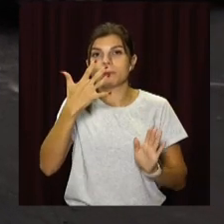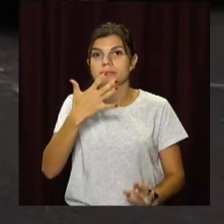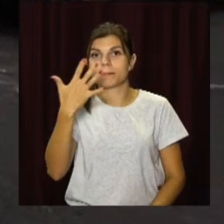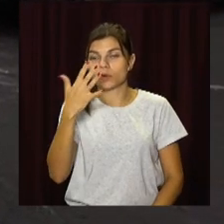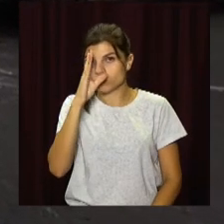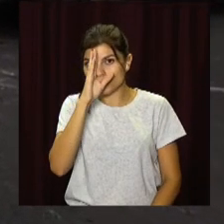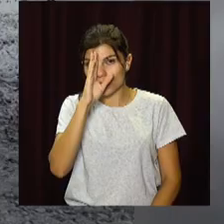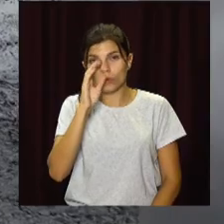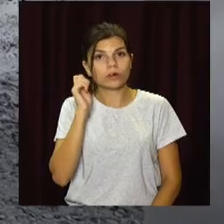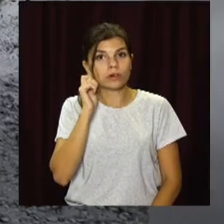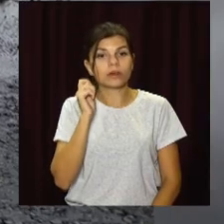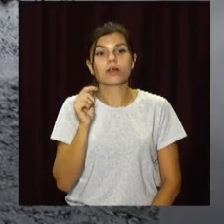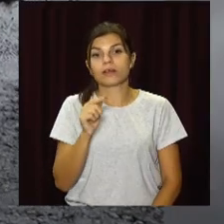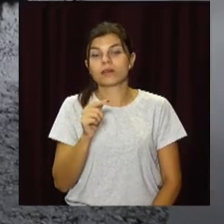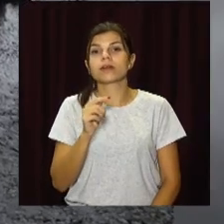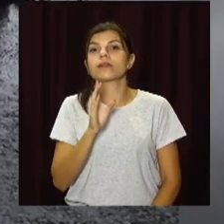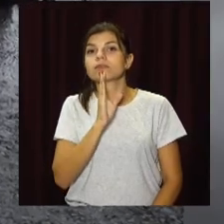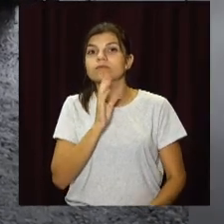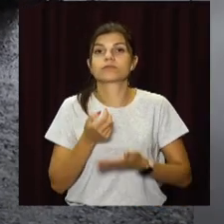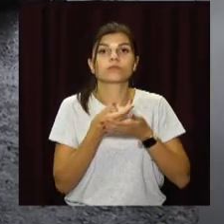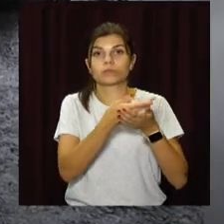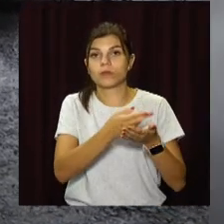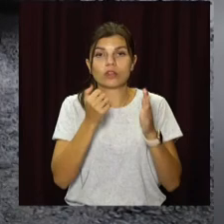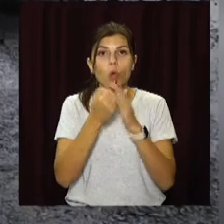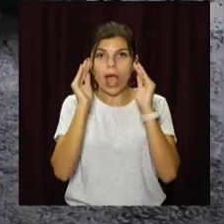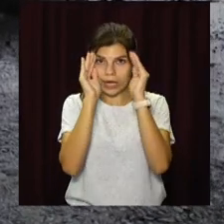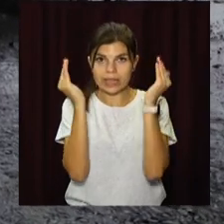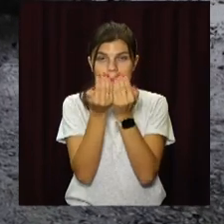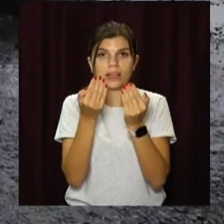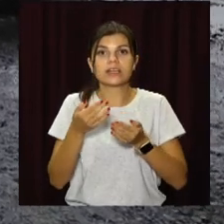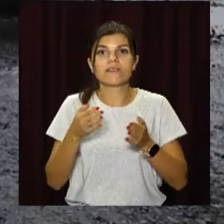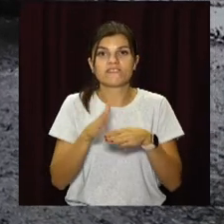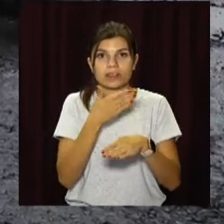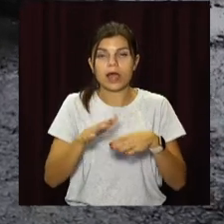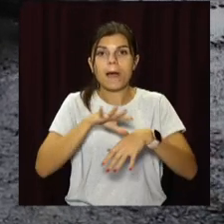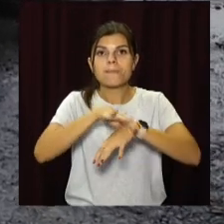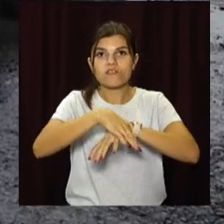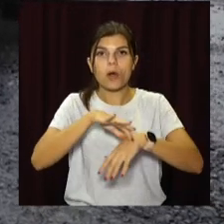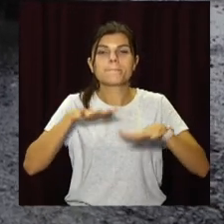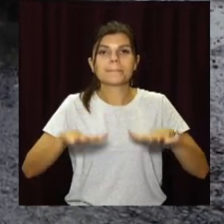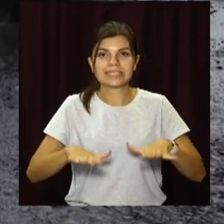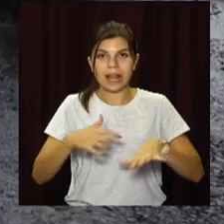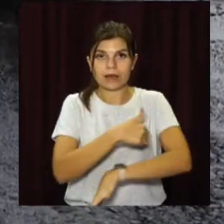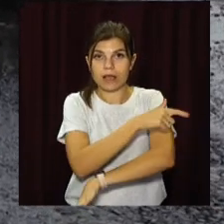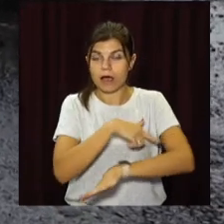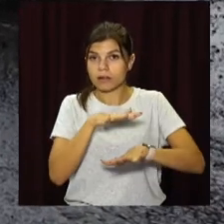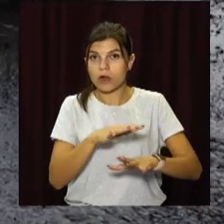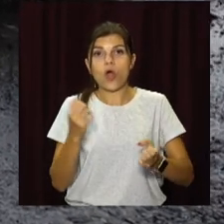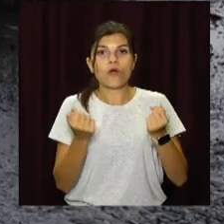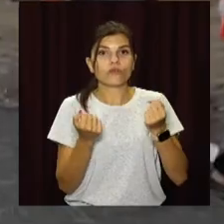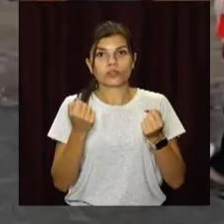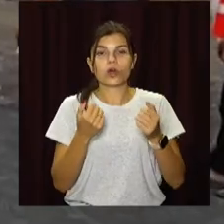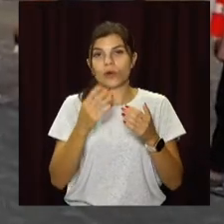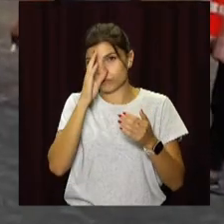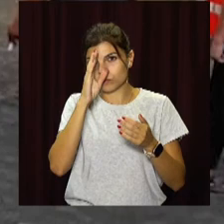-річний чоловік. Пасажирку ушпитали до реанімаційного відділення Павлоградської міської лікарні. Водій від